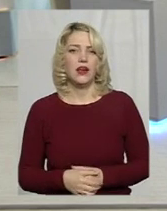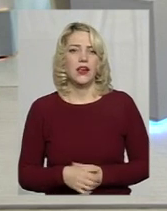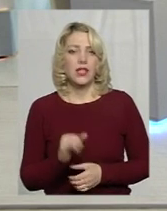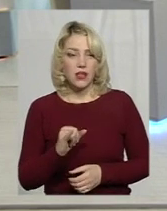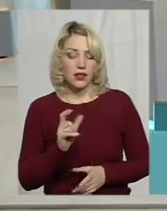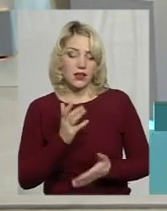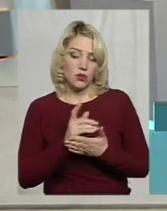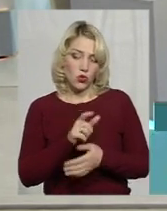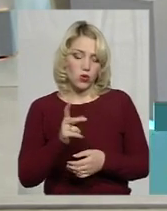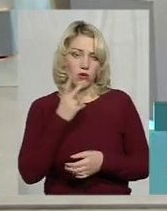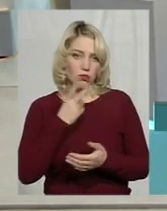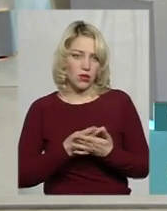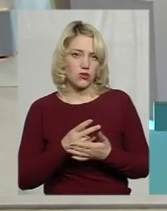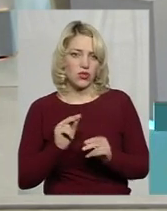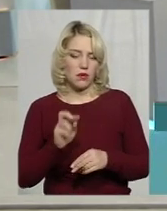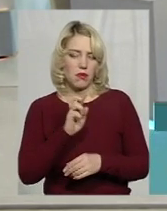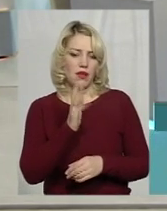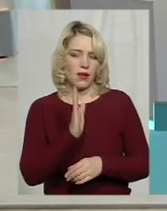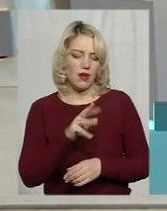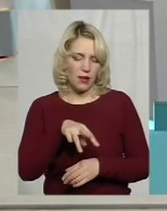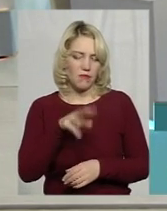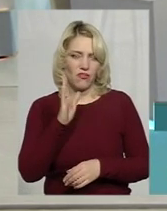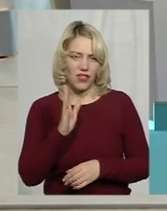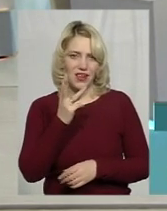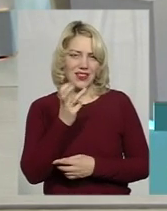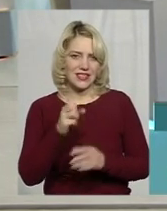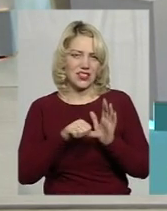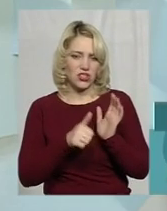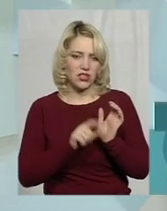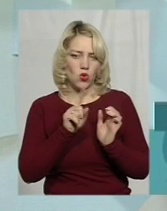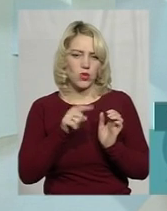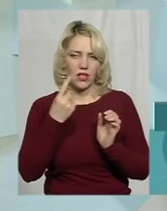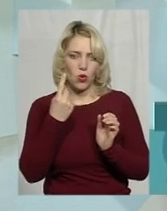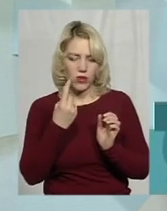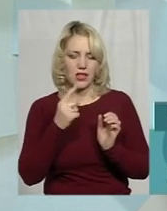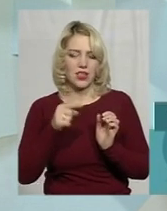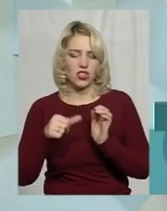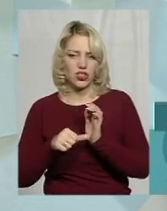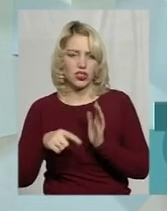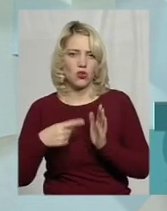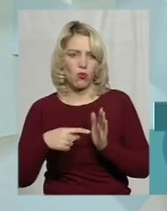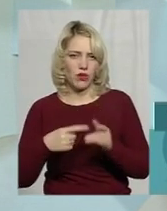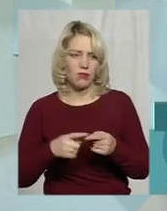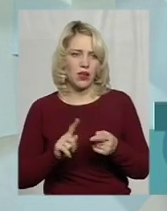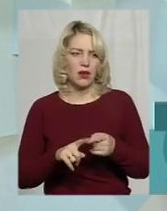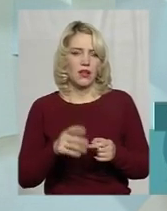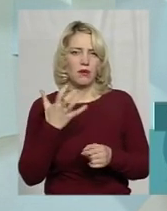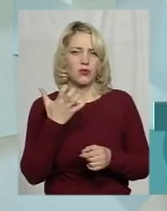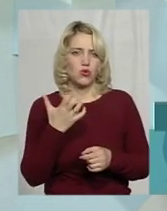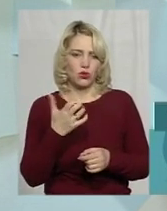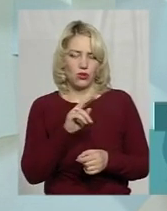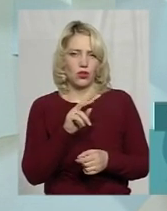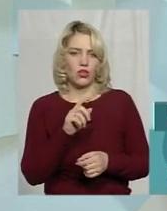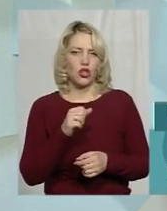Є люди, які показують, наприклад, що BMW 316, тобто 1,6 об'єм, 2600 року коштує 500 злотих. Так не